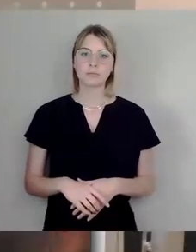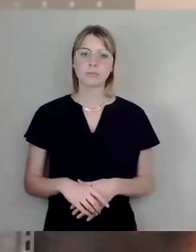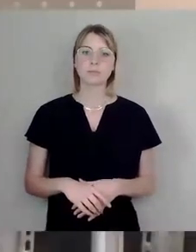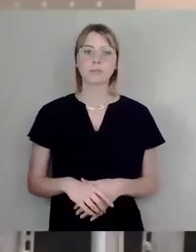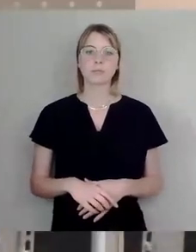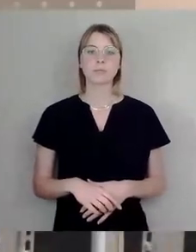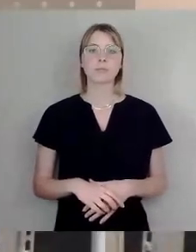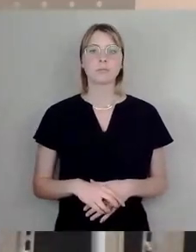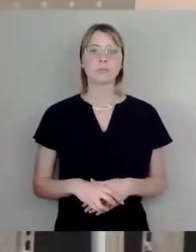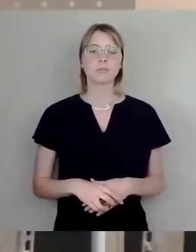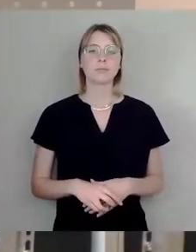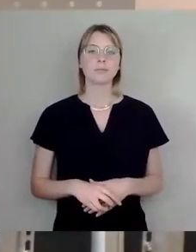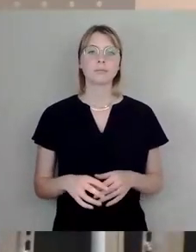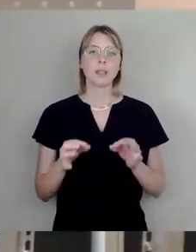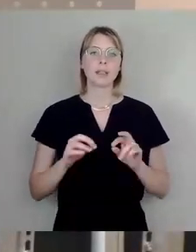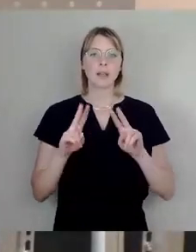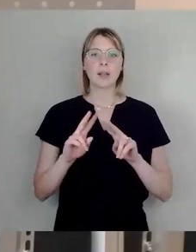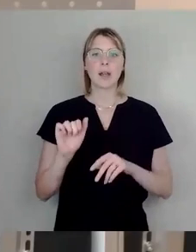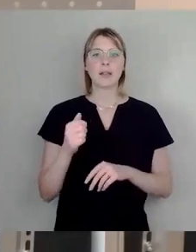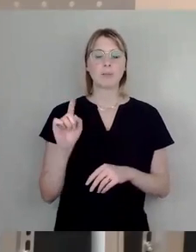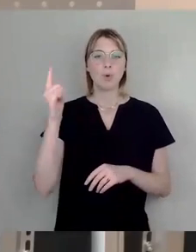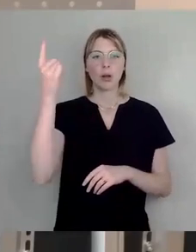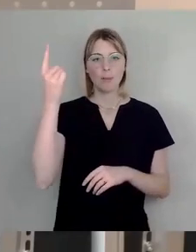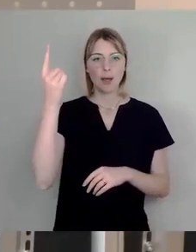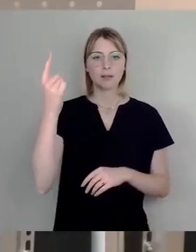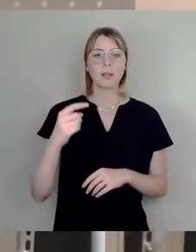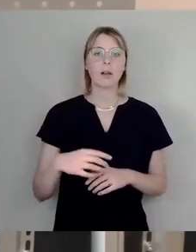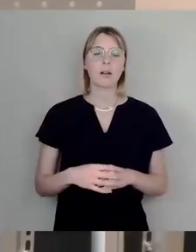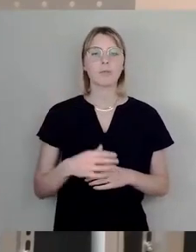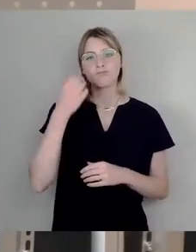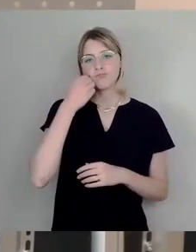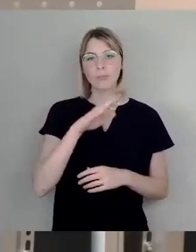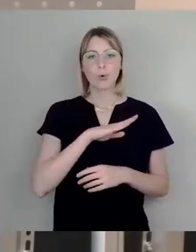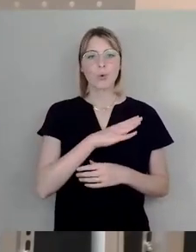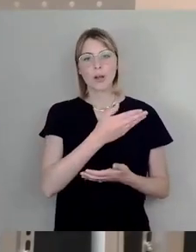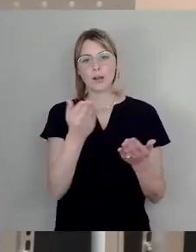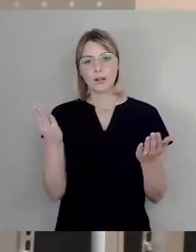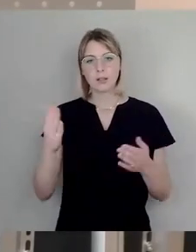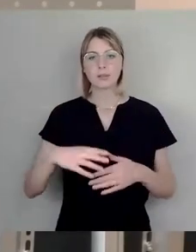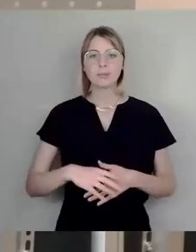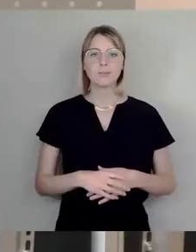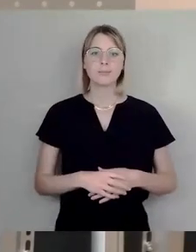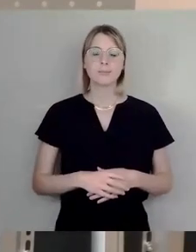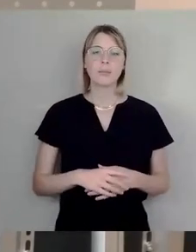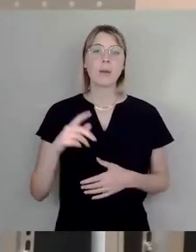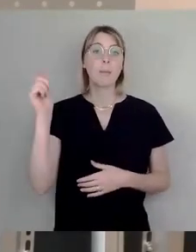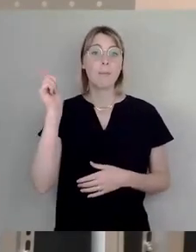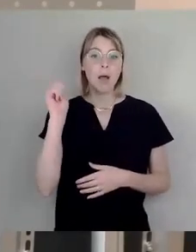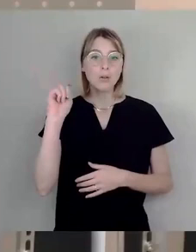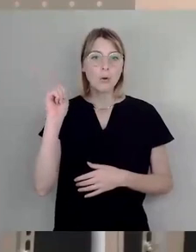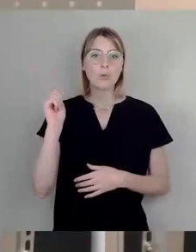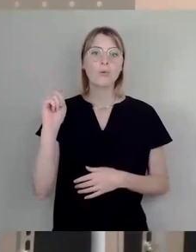Ja, sehr geehrter erster Bürgermeister, liebe Kolleginnen und Kollegen, Bahnhöfe sind